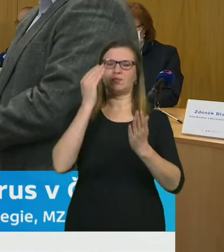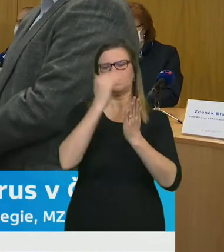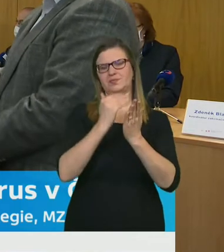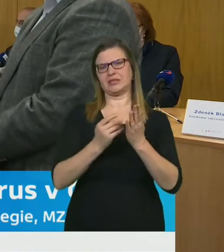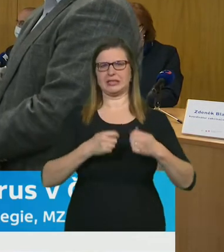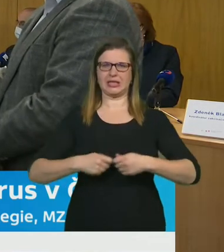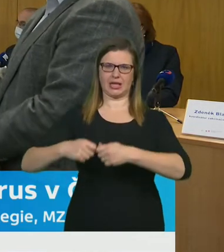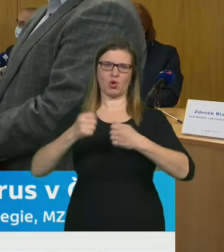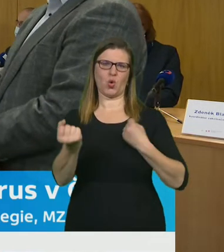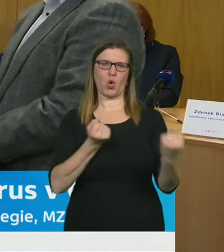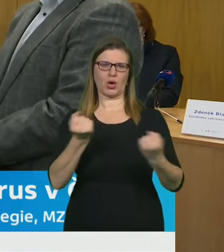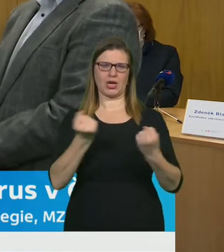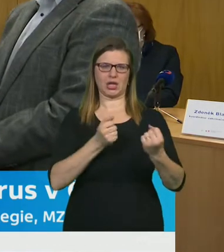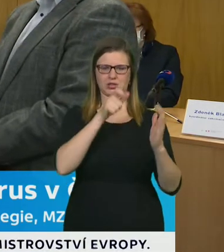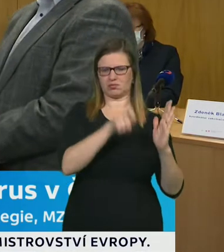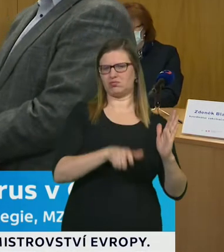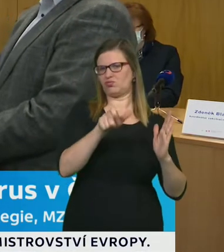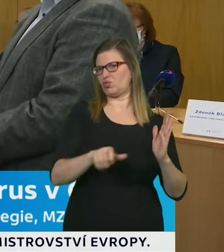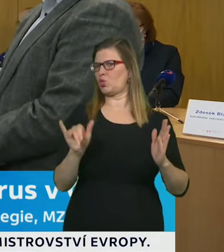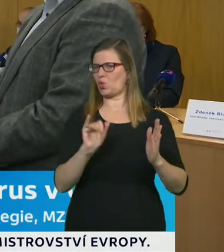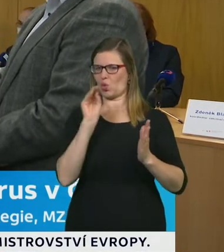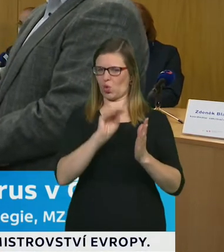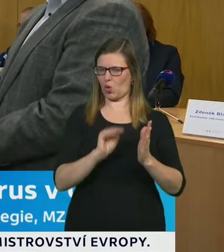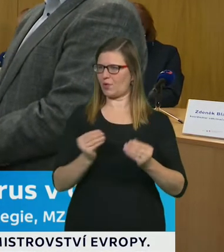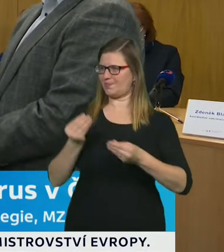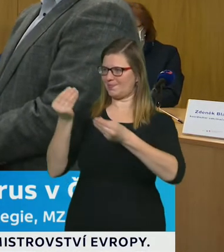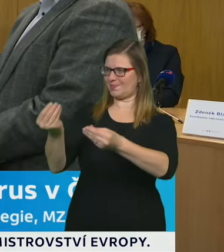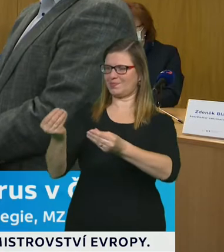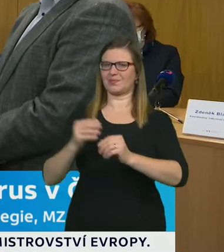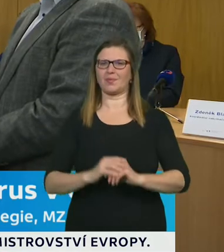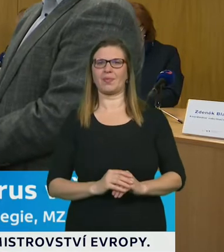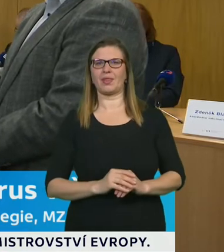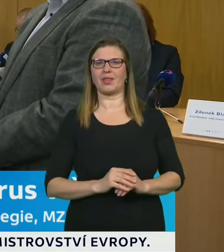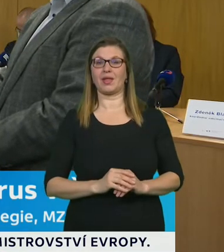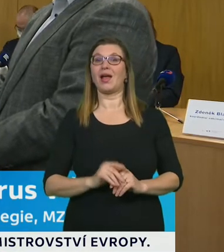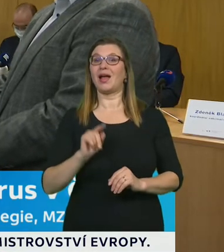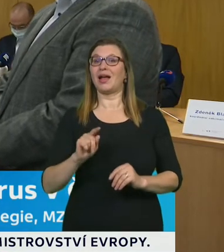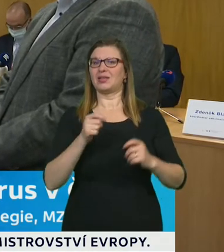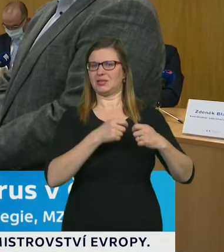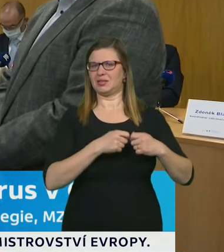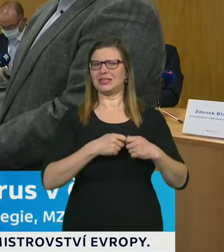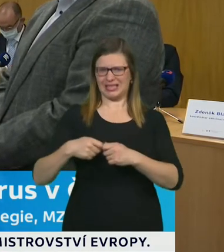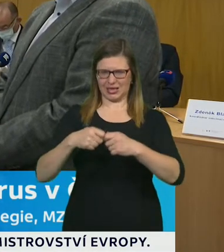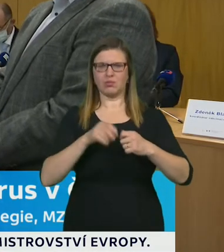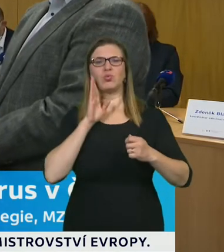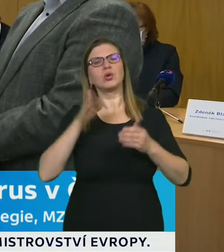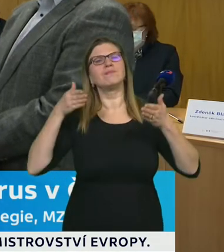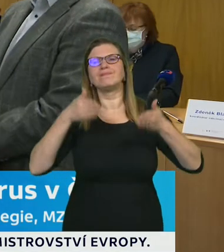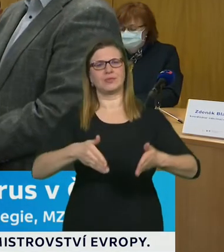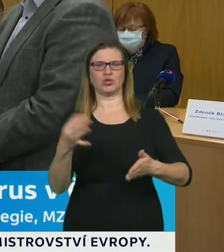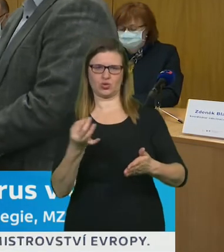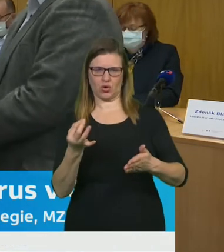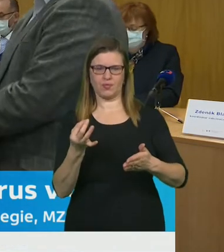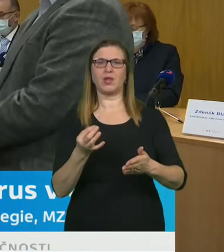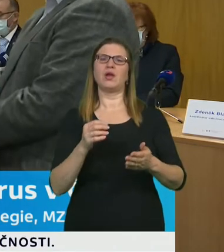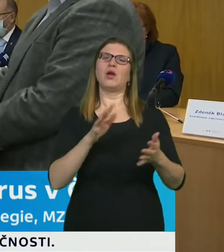zahrnuje následující oblasti, které jsme identifikovali, že bychom je měli průběžně projektově řídit,